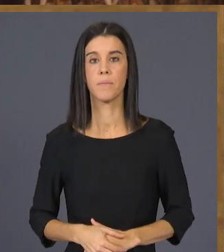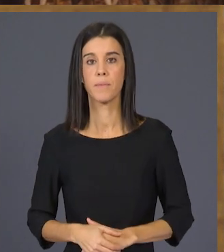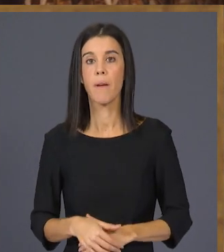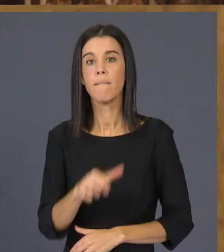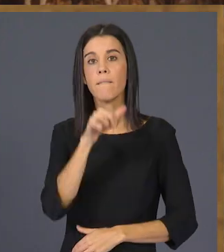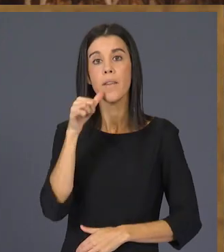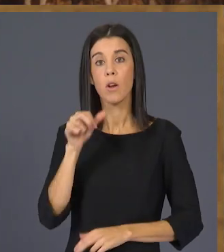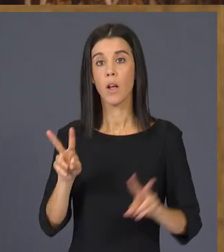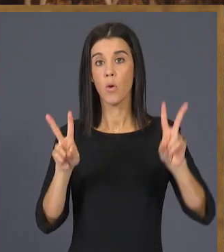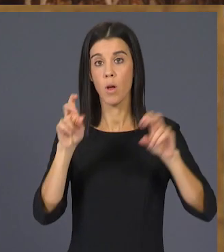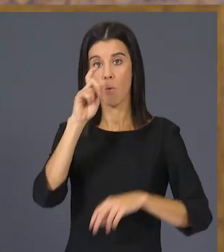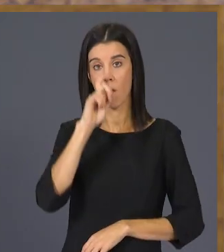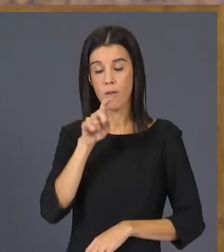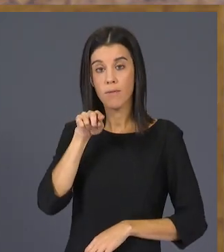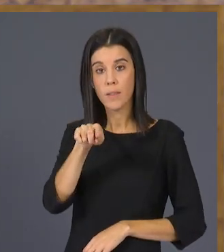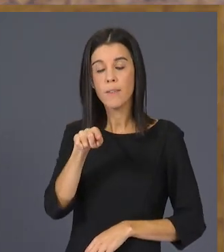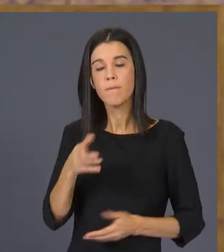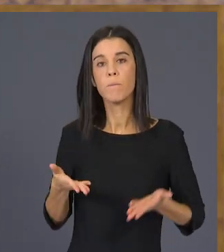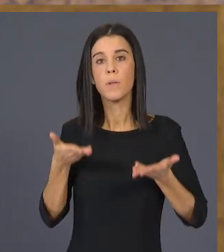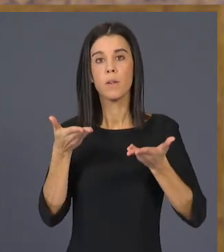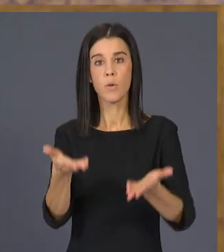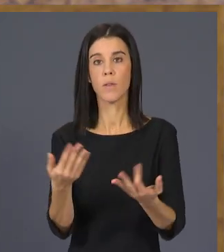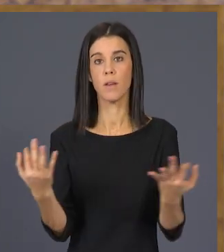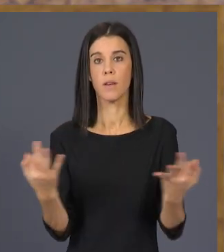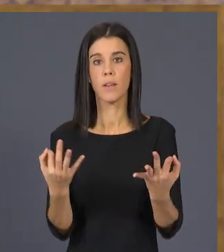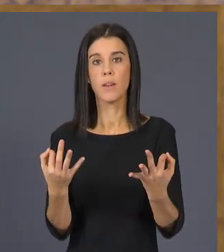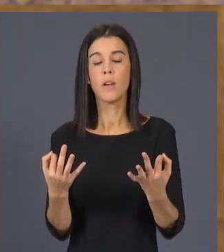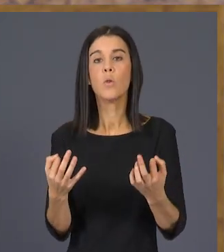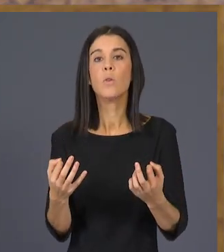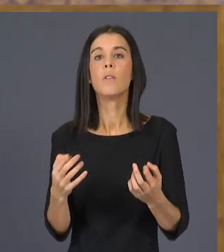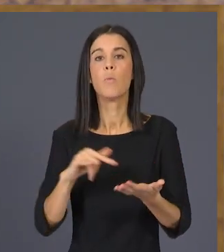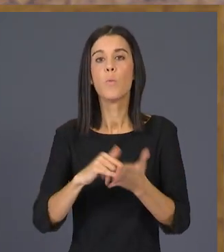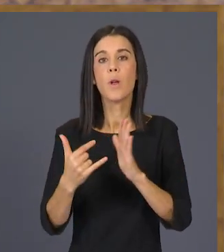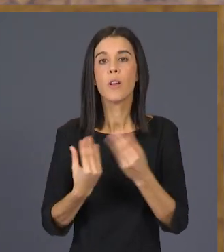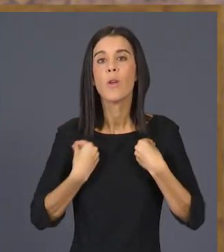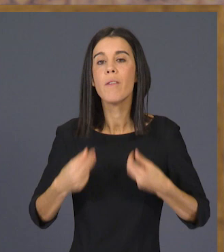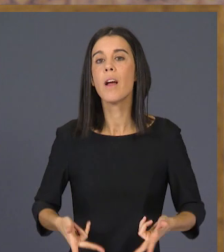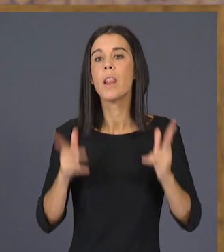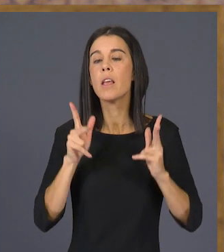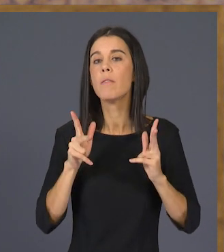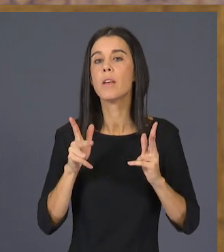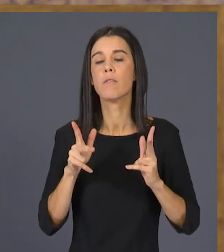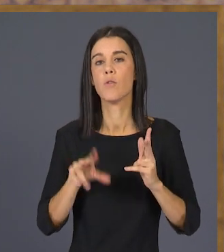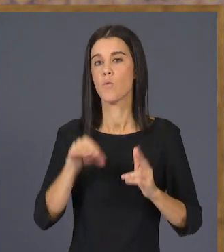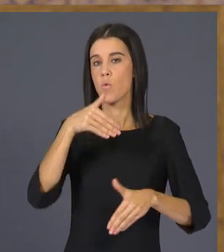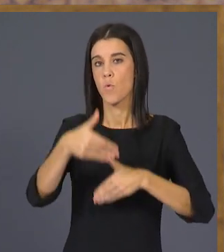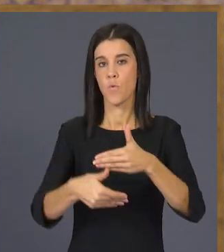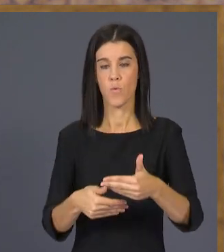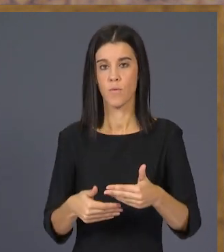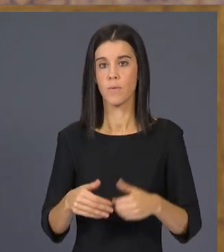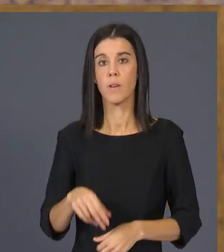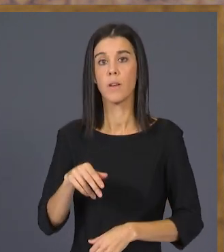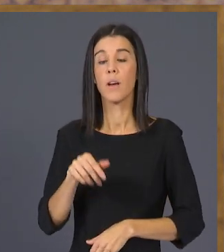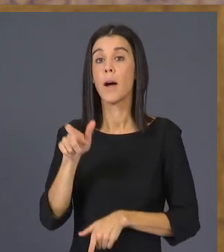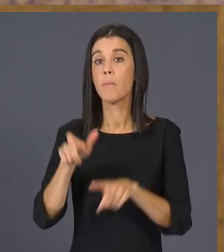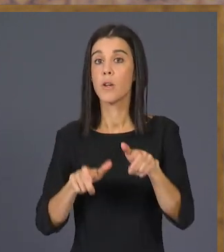Desigui que el nou any t'ajude a tu en el teu lliure projecte de vida, el que decidisques. Les desigui